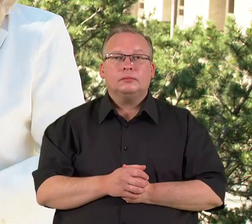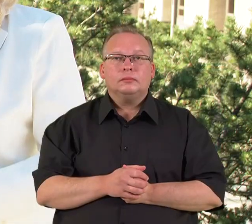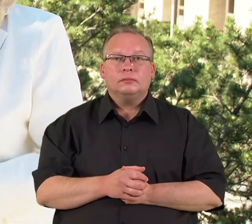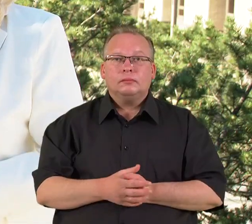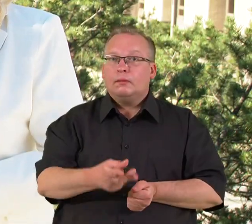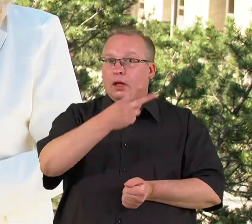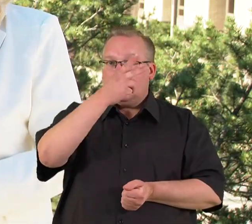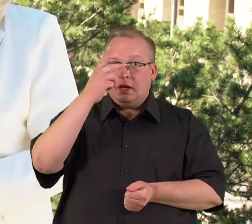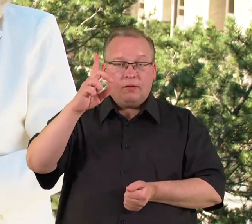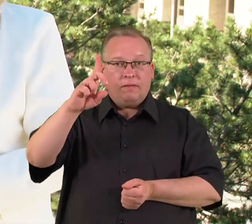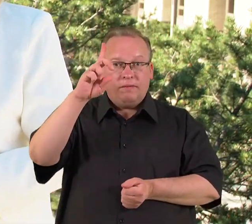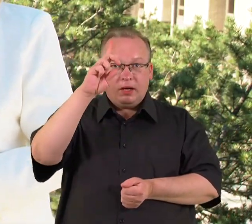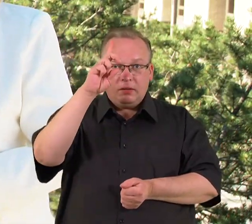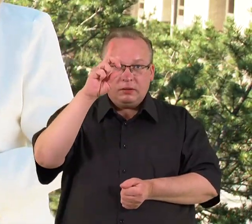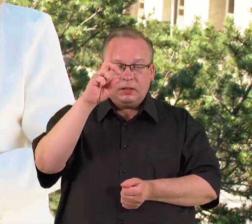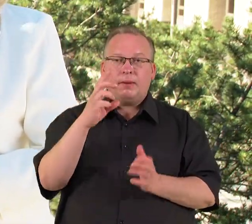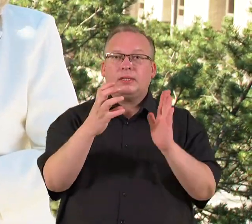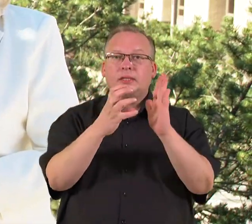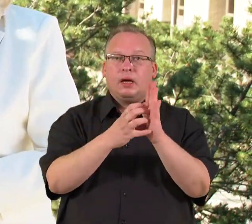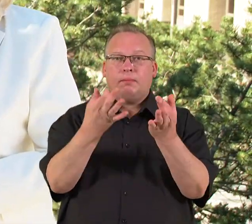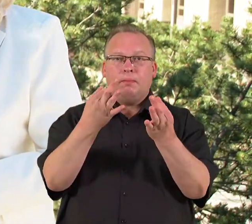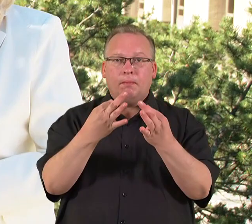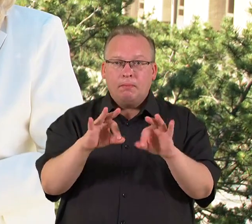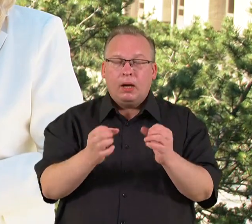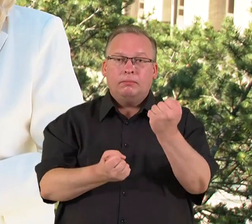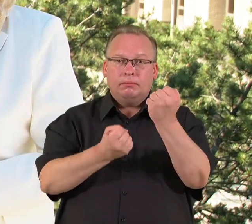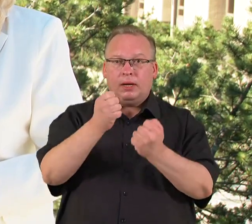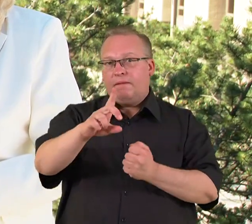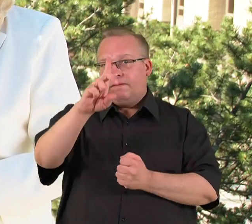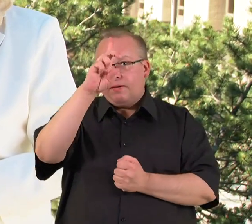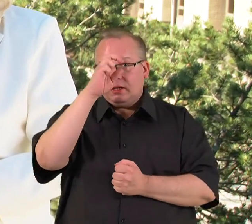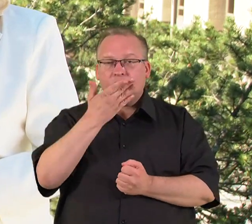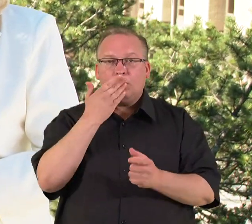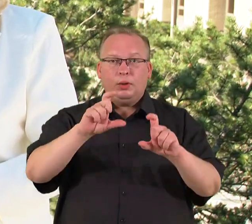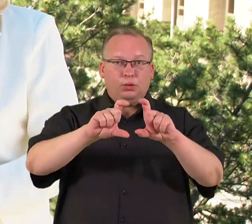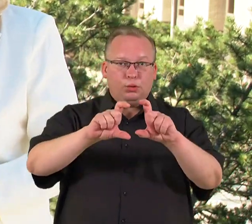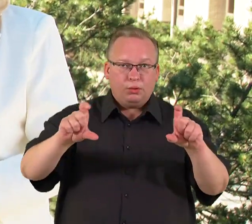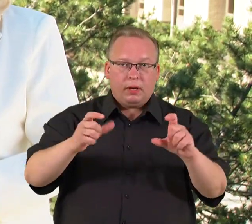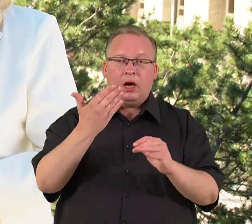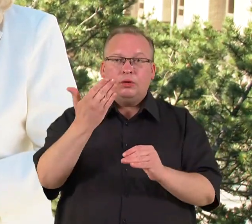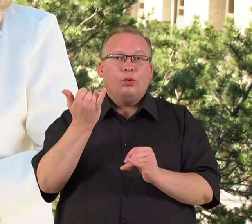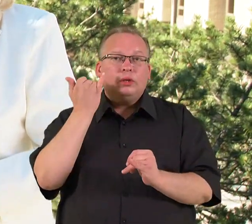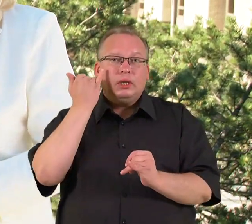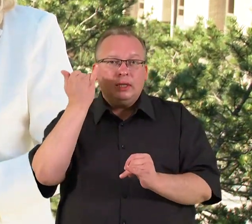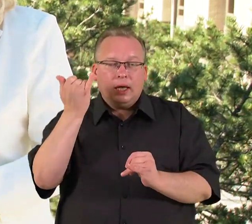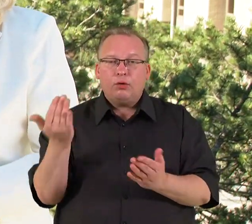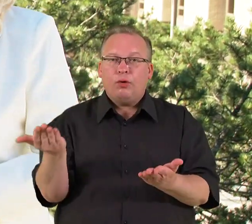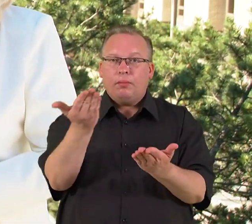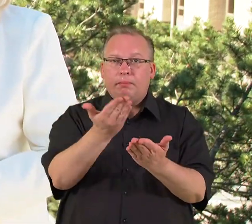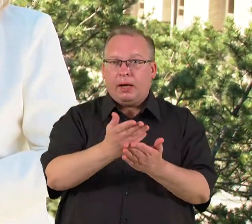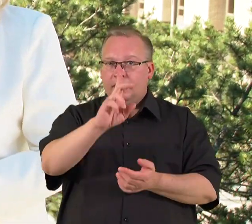Lietuvos valstybės gerba bus leidžiama naudoti ant transporto priemonių valstybinių numerių. Anoti inicijatorių tai bus